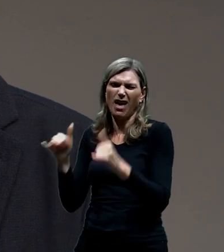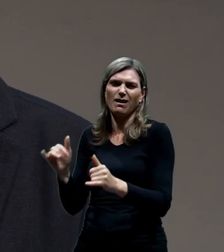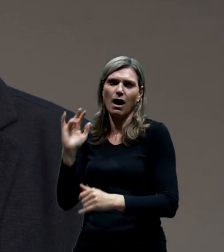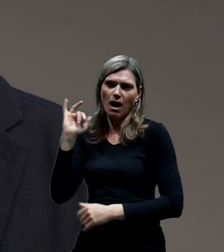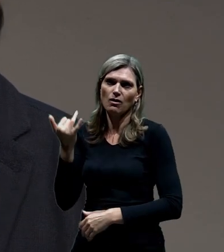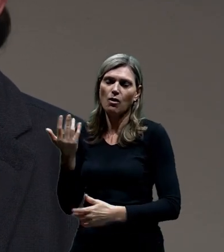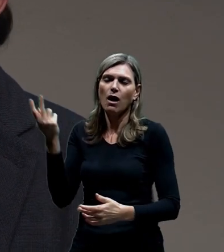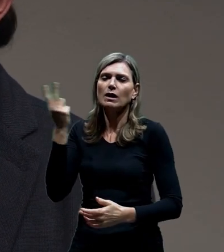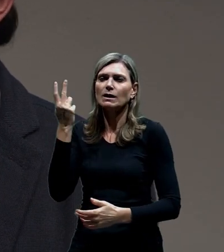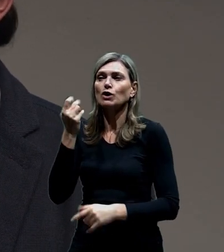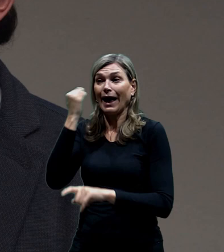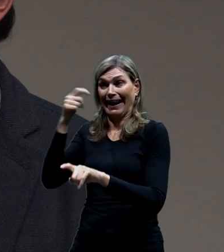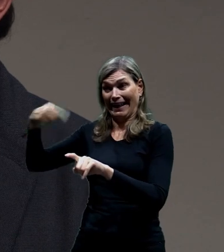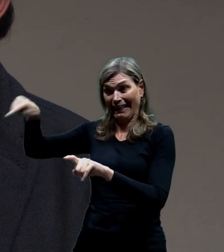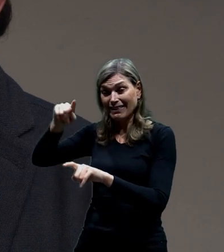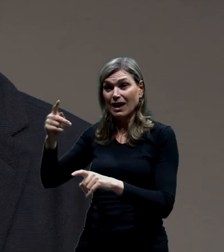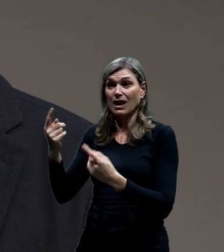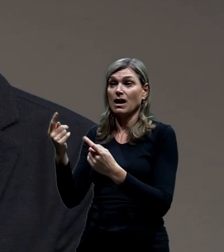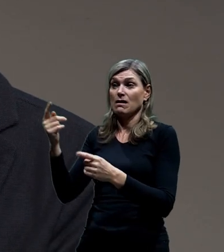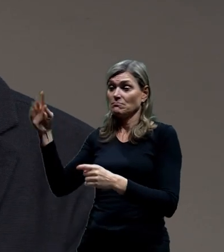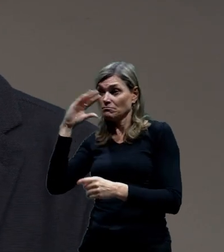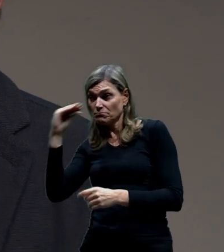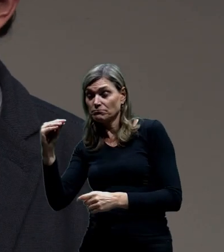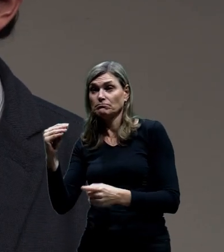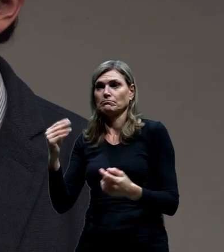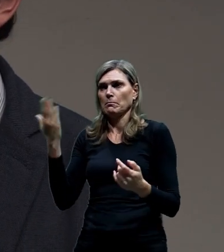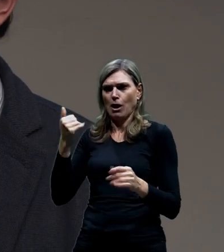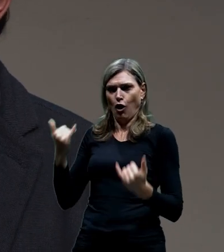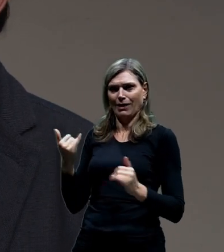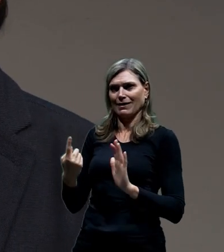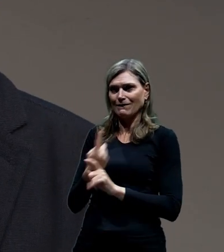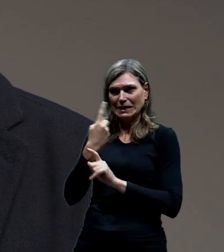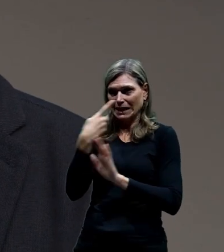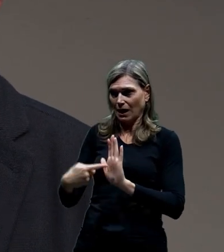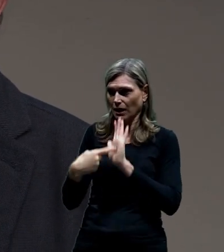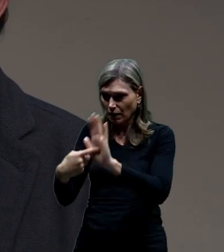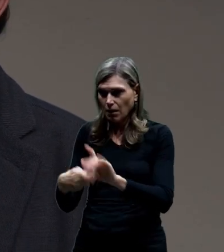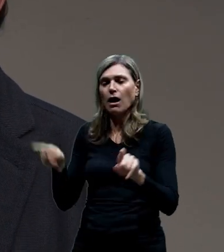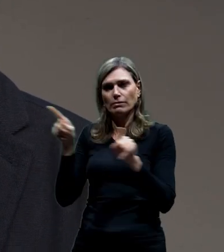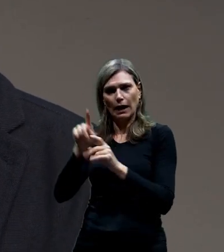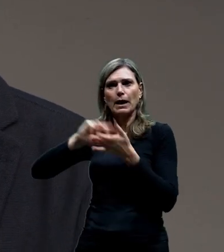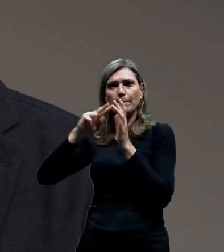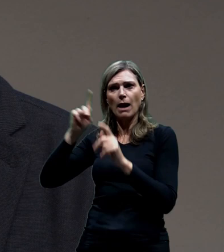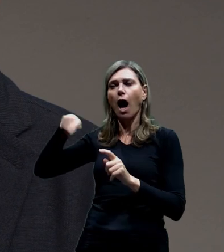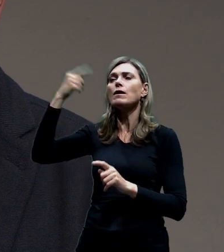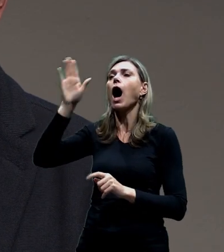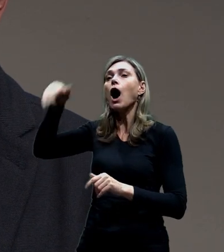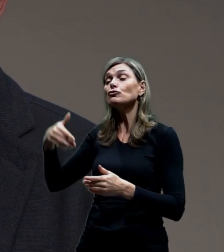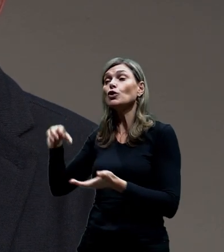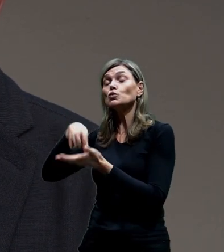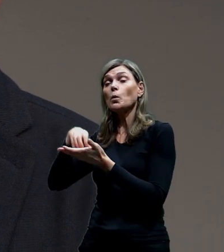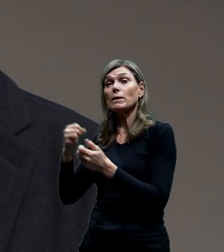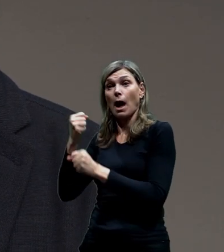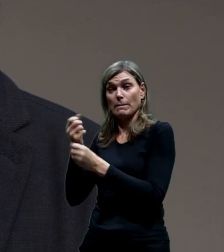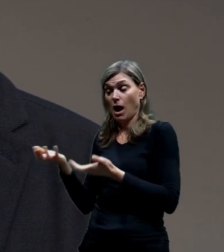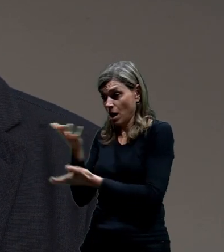budou to občané, budou to s námi sledovat, tak jak jsme zveřejnili teď výsledky, tak i hned budeme zveřejňovat výsledky, bude ta pracovní skupina a